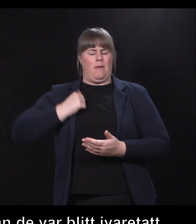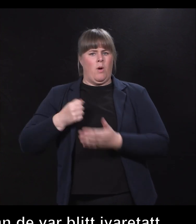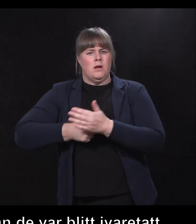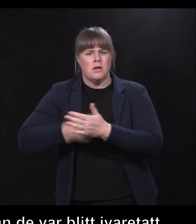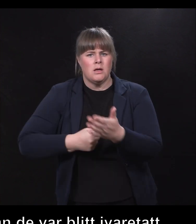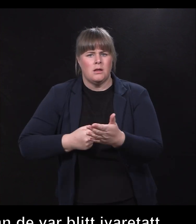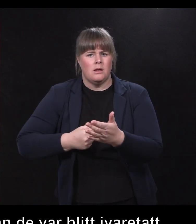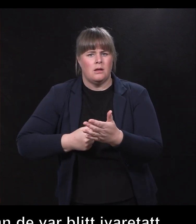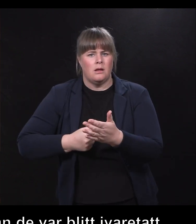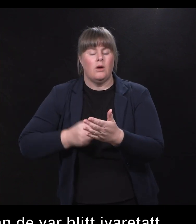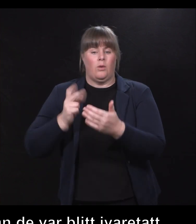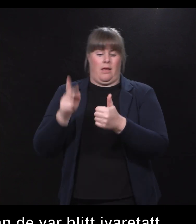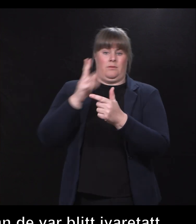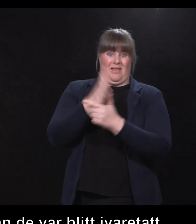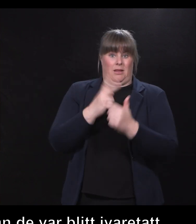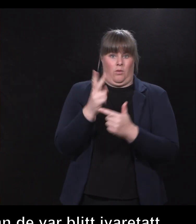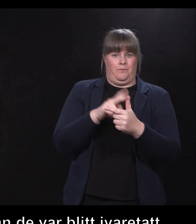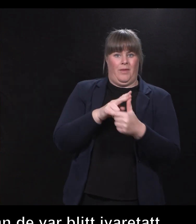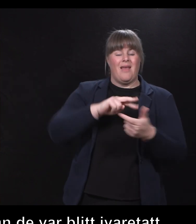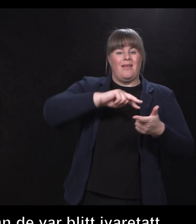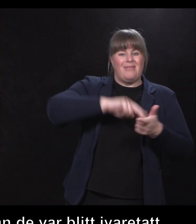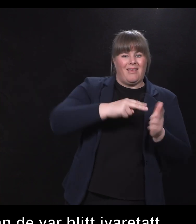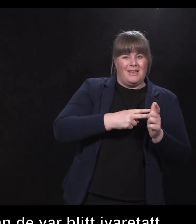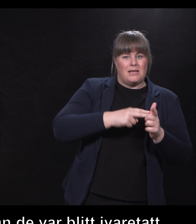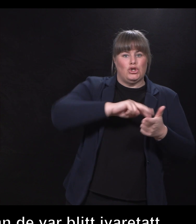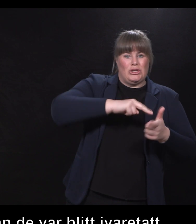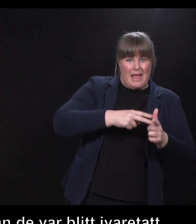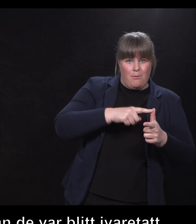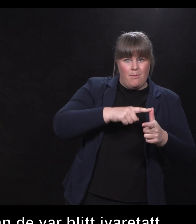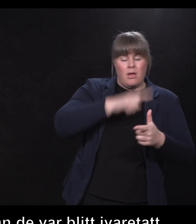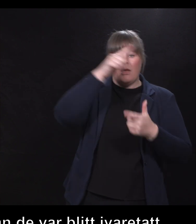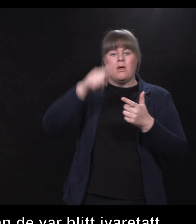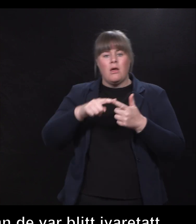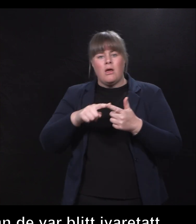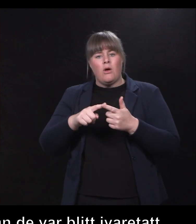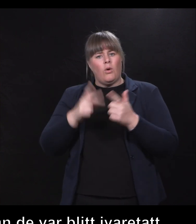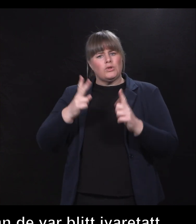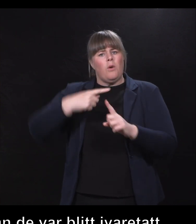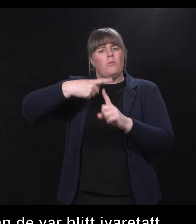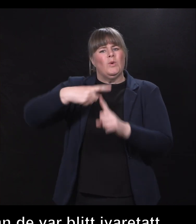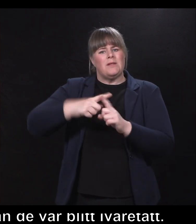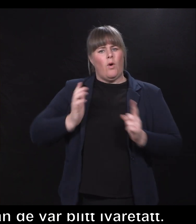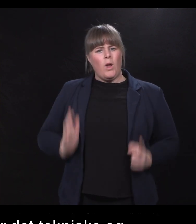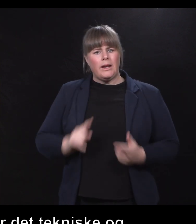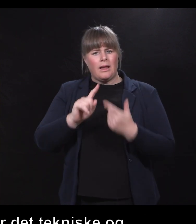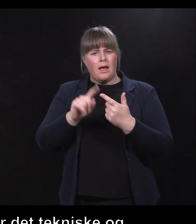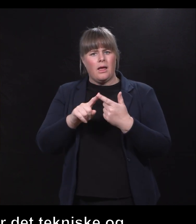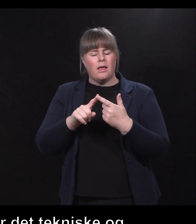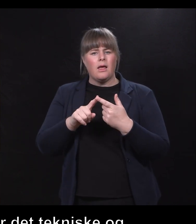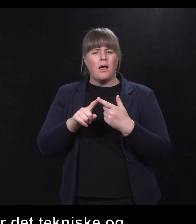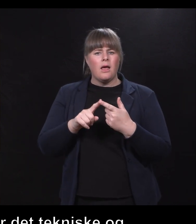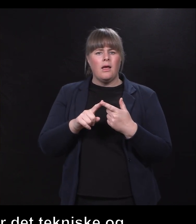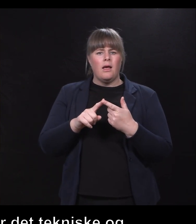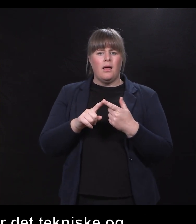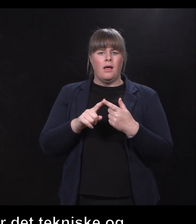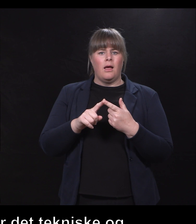men på den andre siden har vi positive holdninger. Nettopp det at vi er forberedt, at vi møter imot